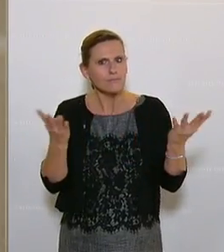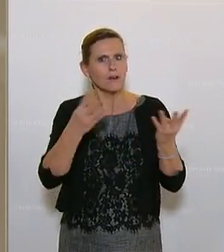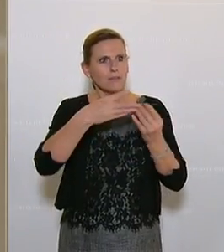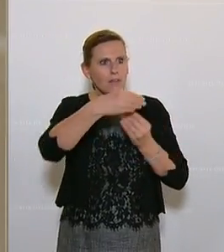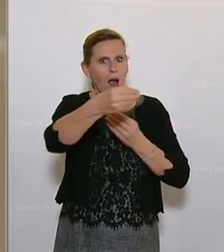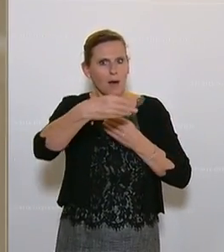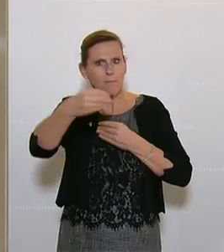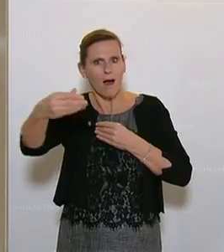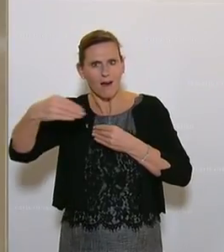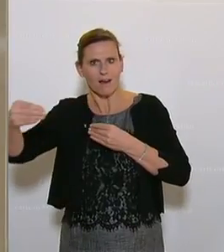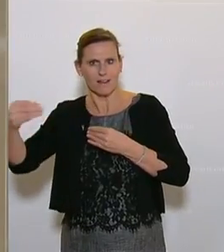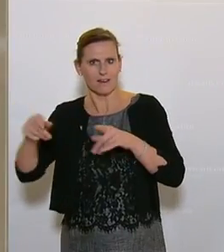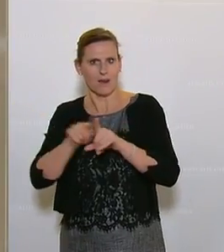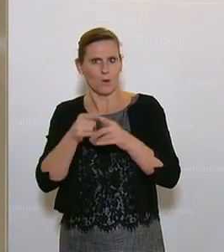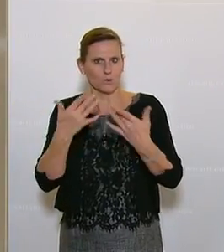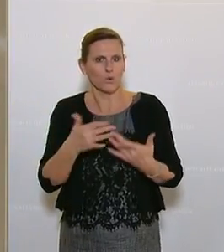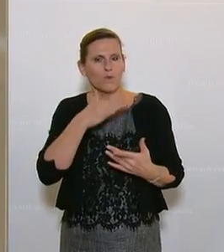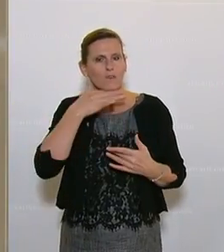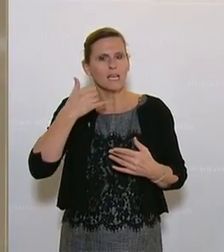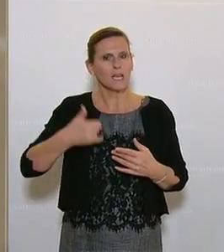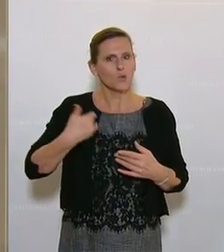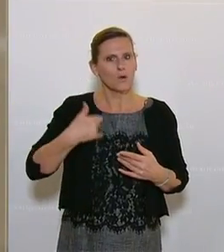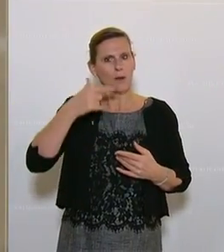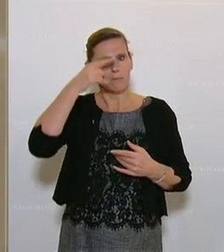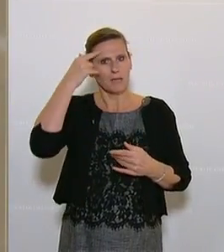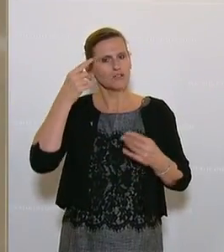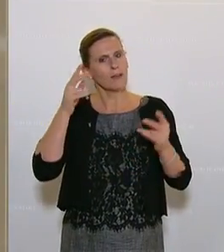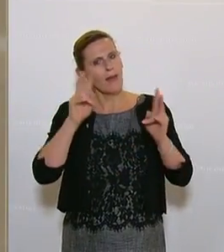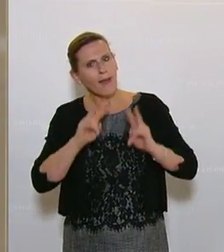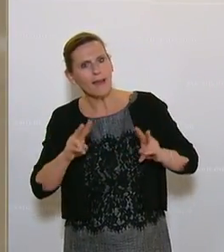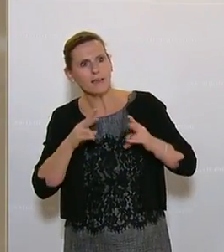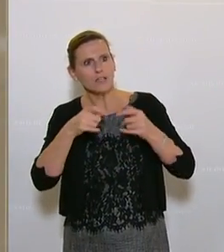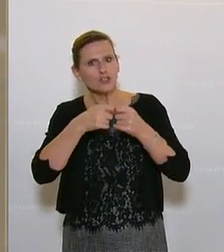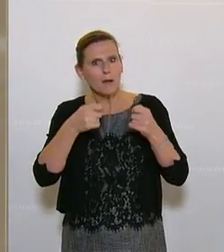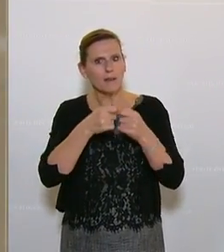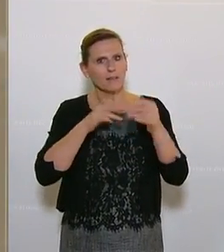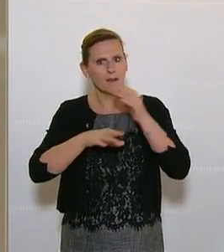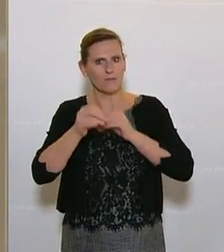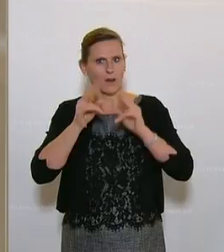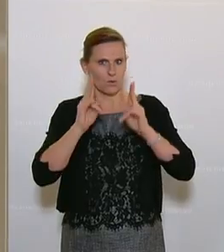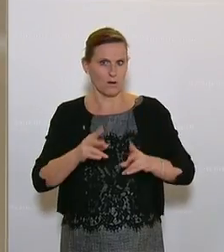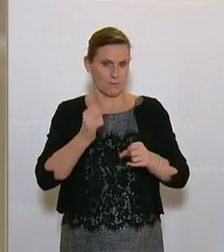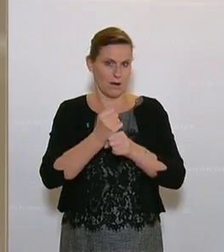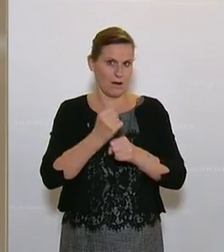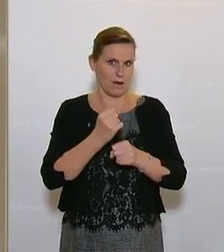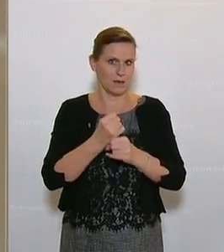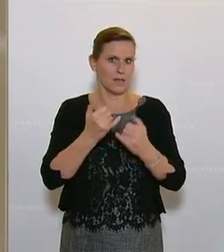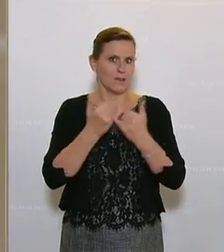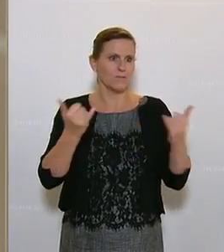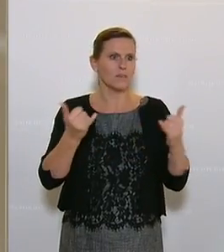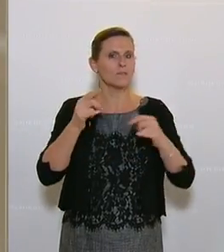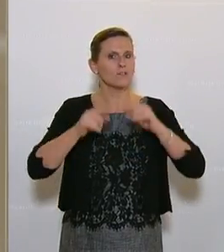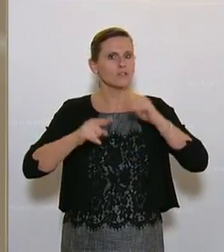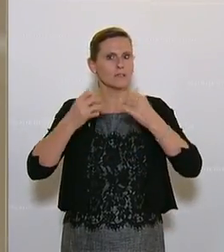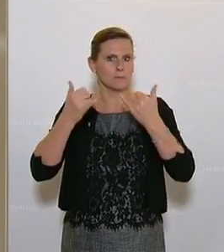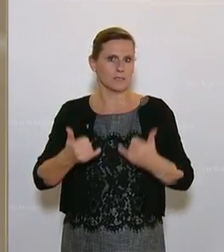nachgemacht, auf das viele Jugendliche ähnlich spannende Erfahrungen machen können, wie an diesen Schulen